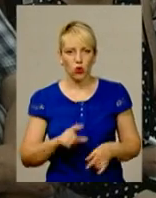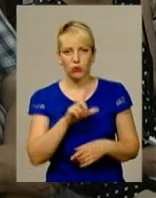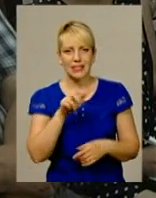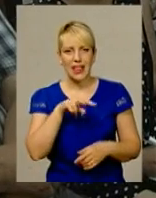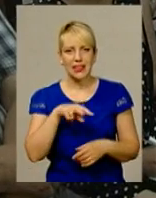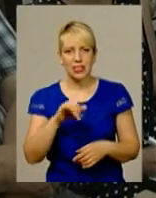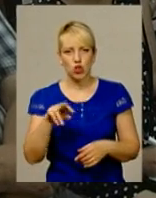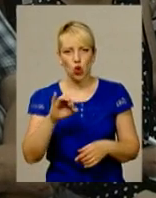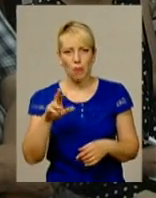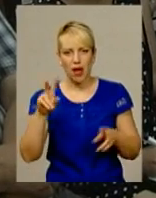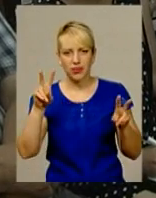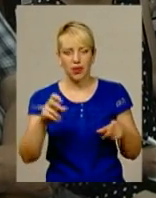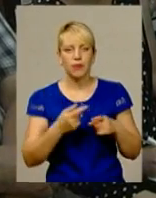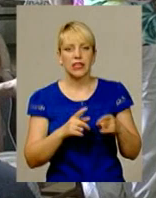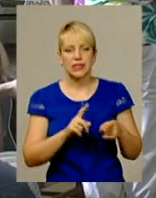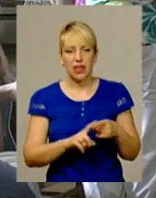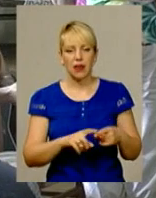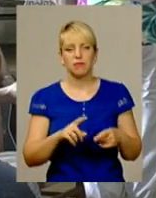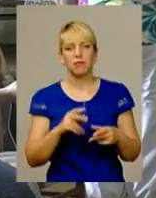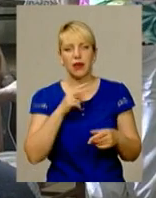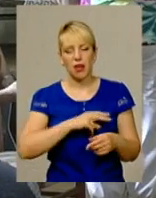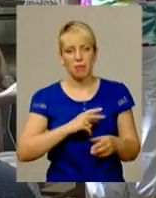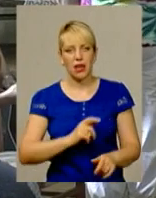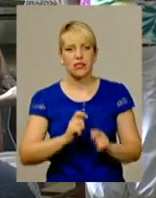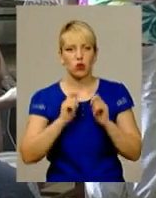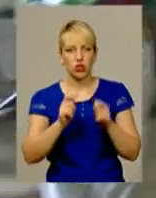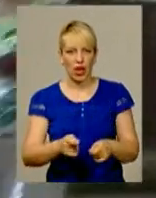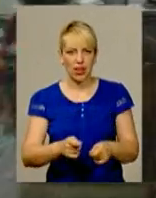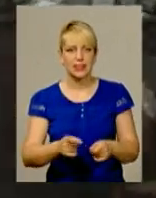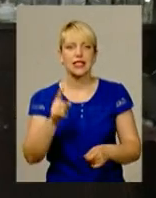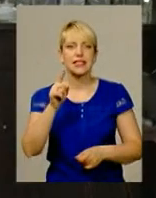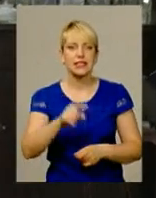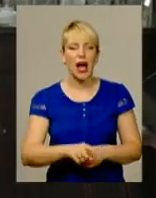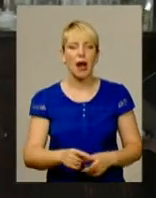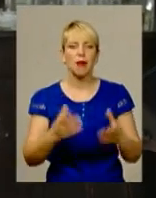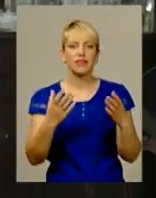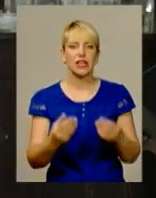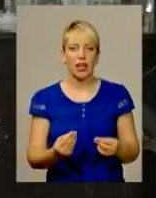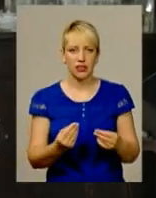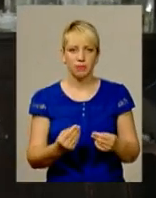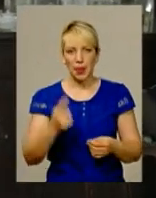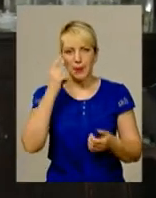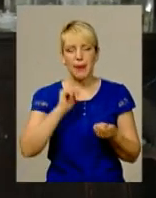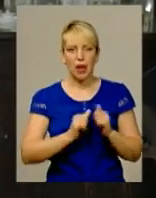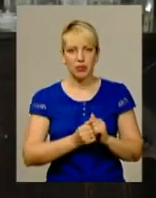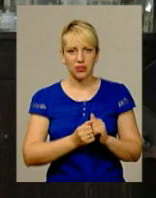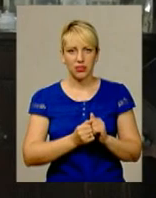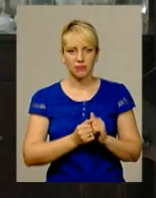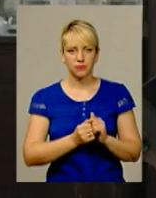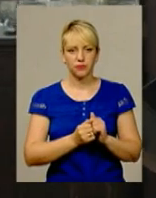Символічно, що ця премія вручається саме в День пам'яті